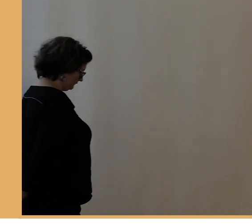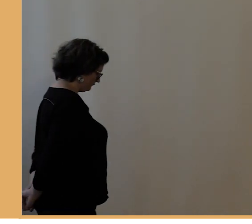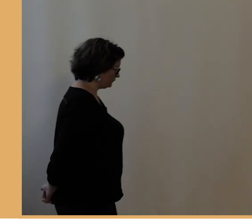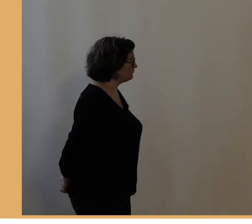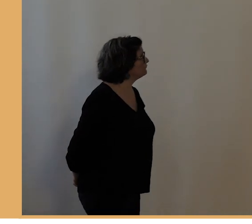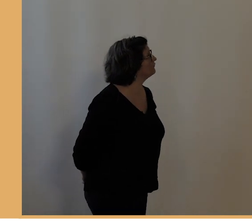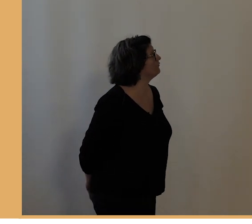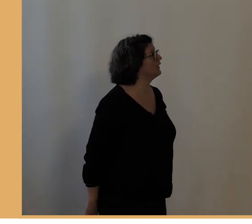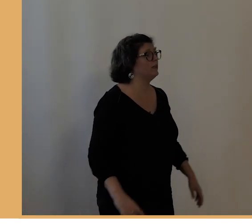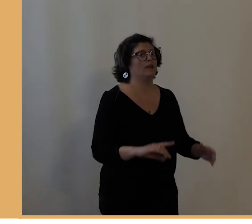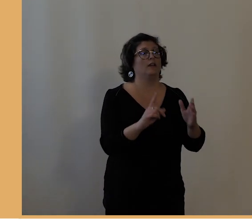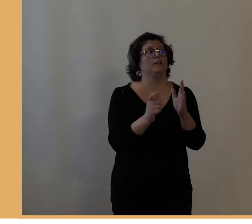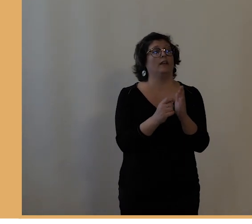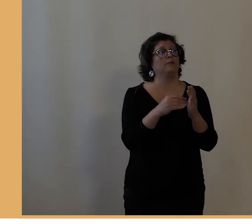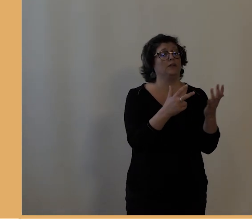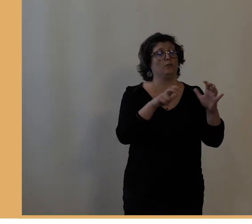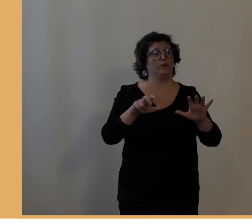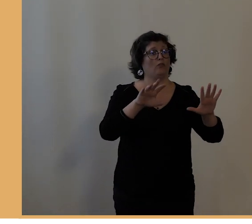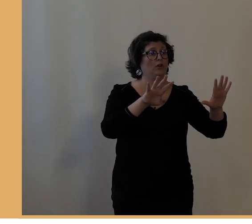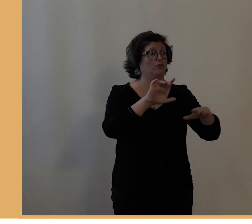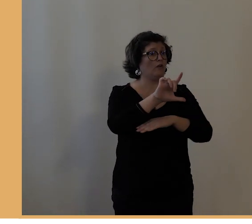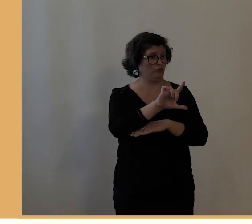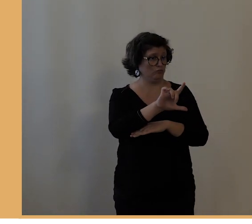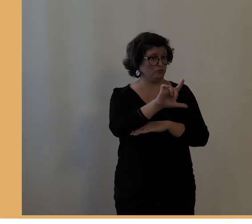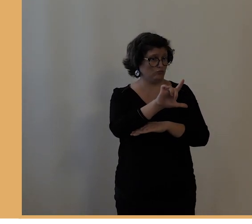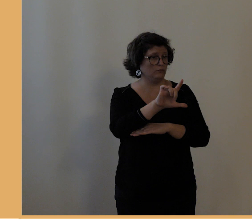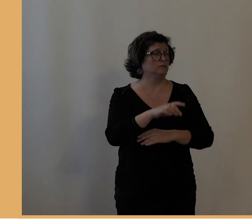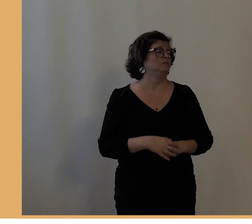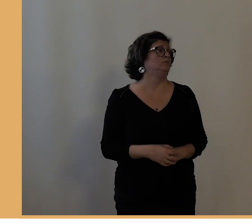A nouveau, en 1892, on le voit,